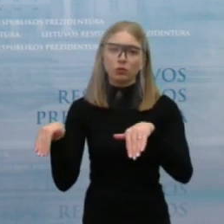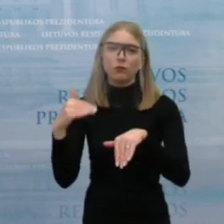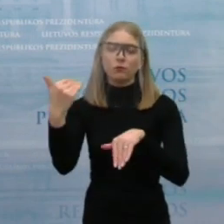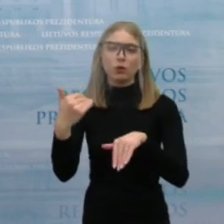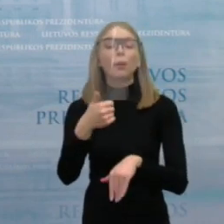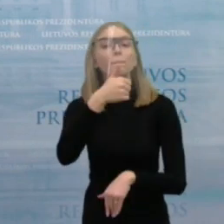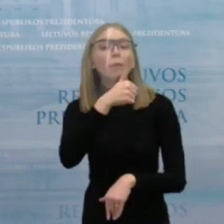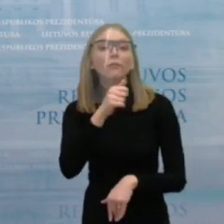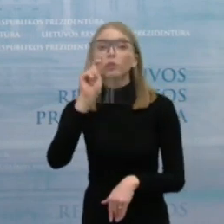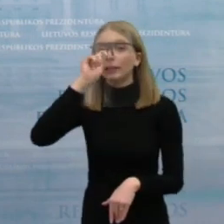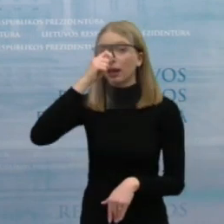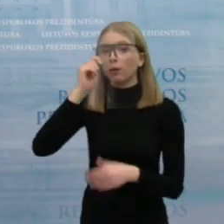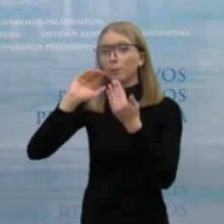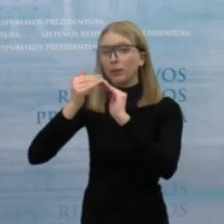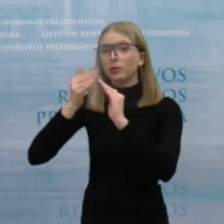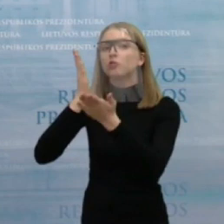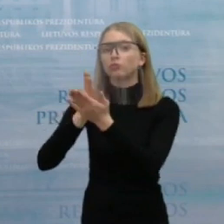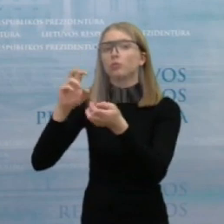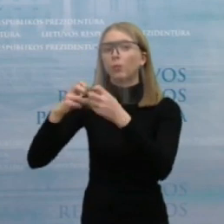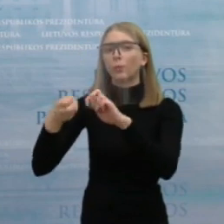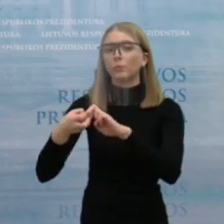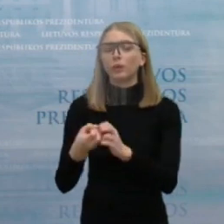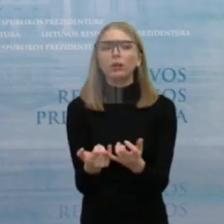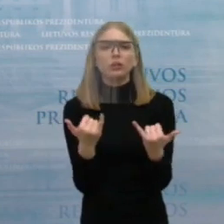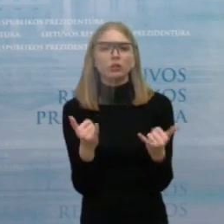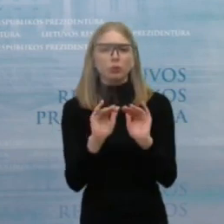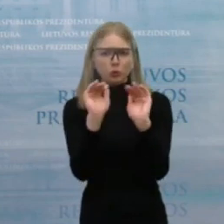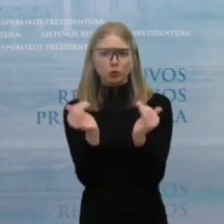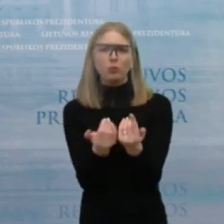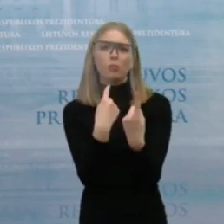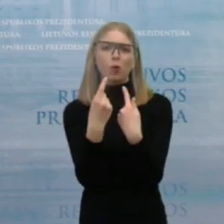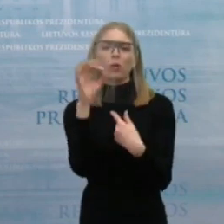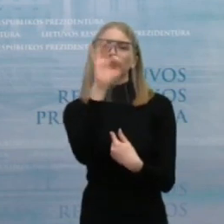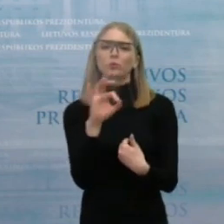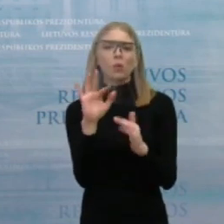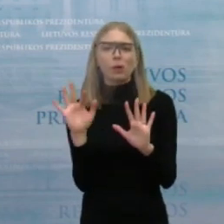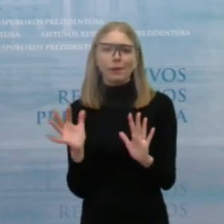Trakai, pavyzdžiui. Tai tiek trumpai apie pokalbio turinį.